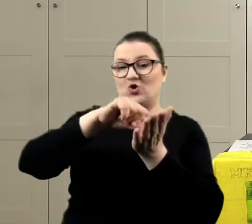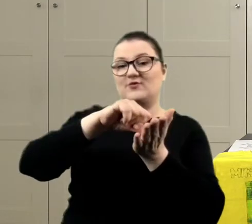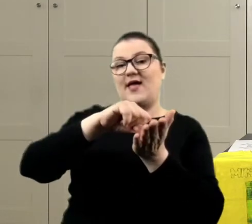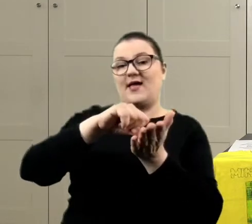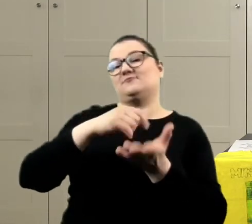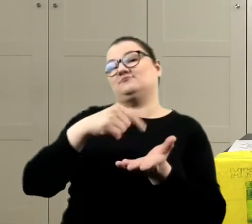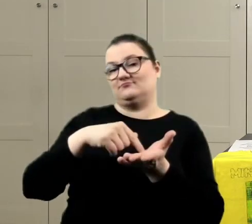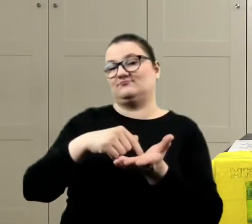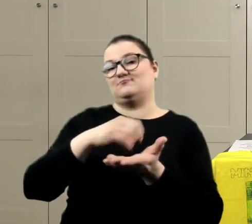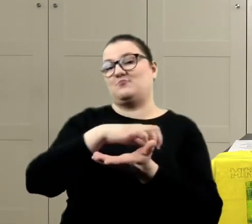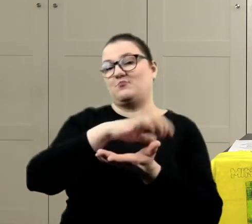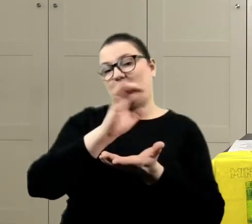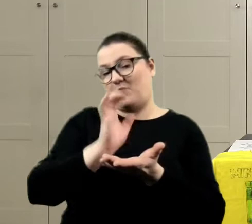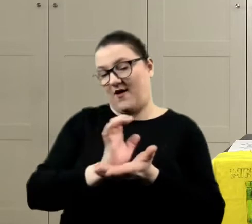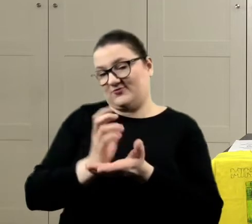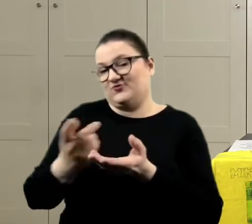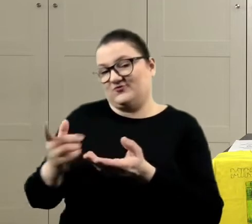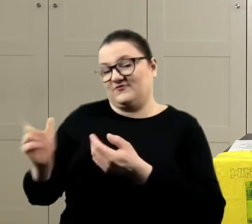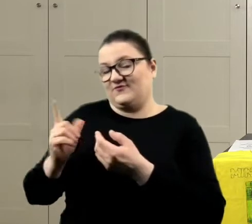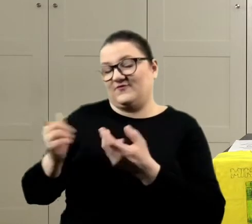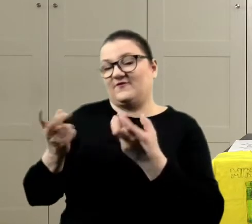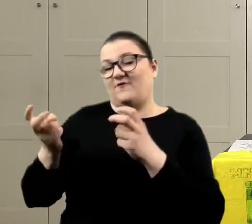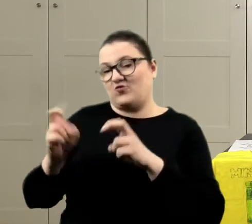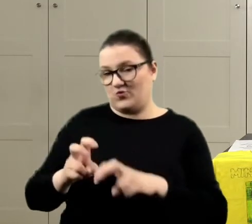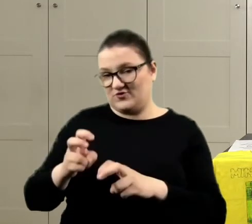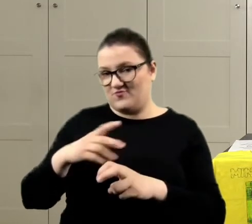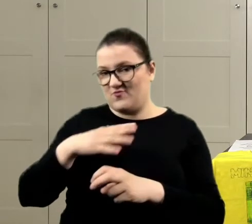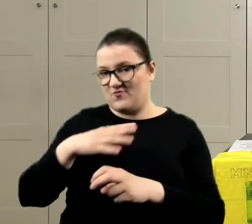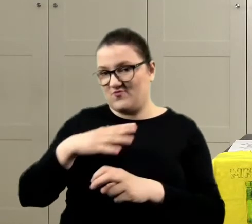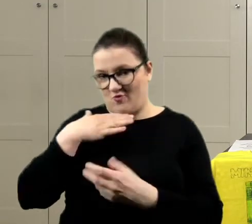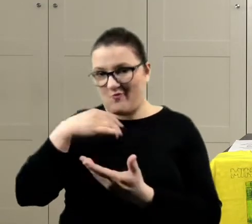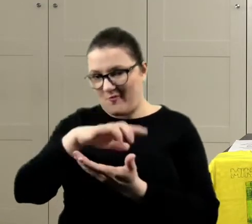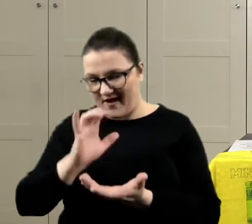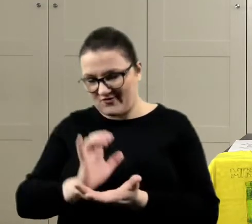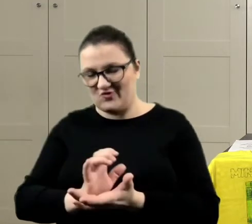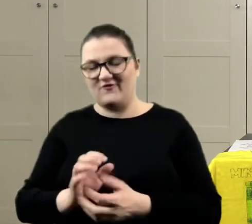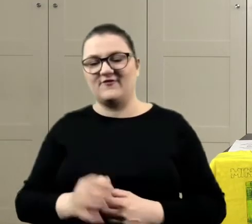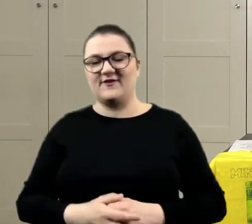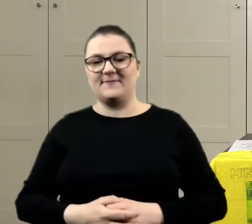tym, który stworzyłyśmy odcień pomarańczowy będzie miał.